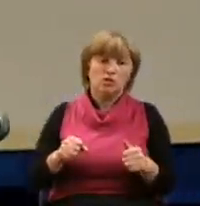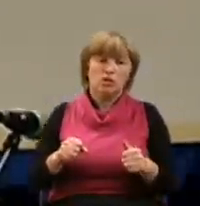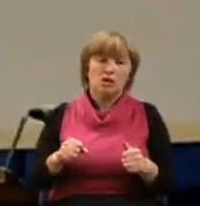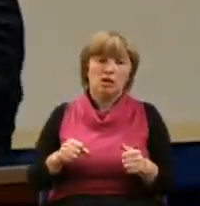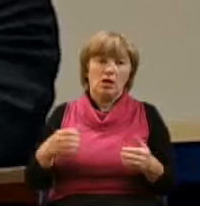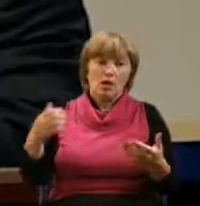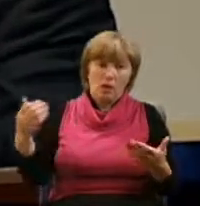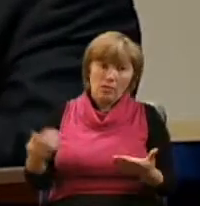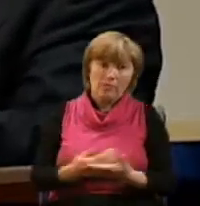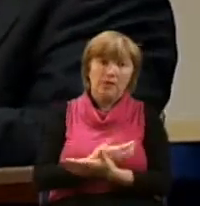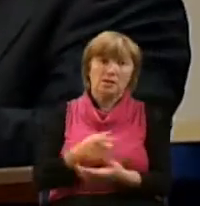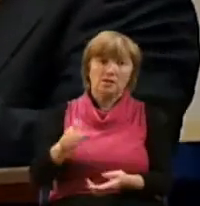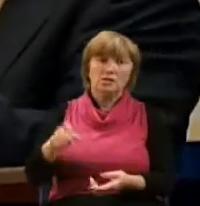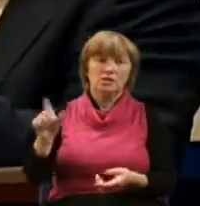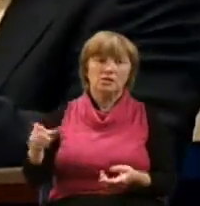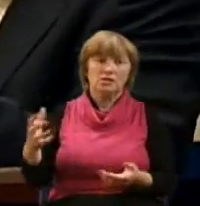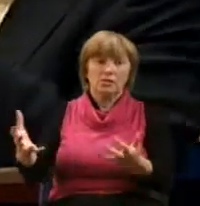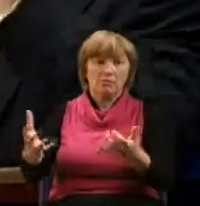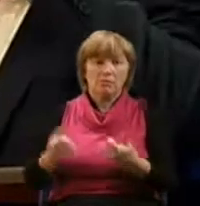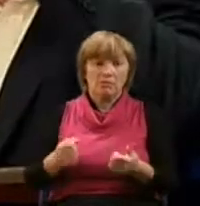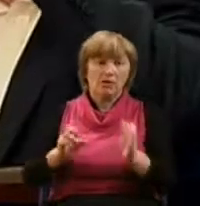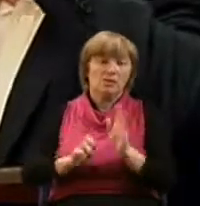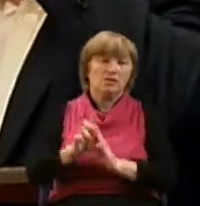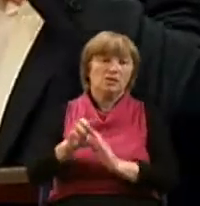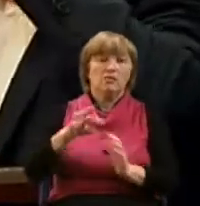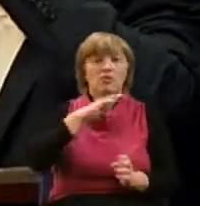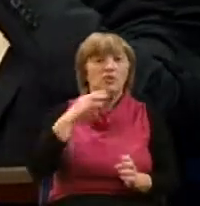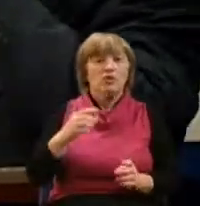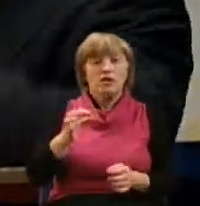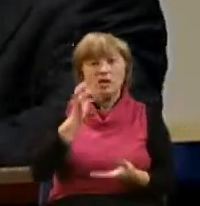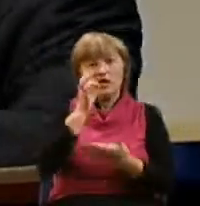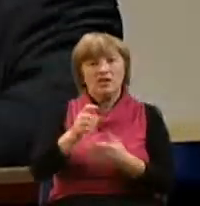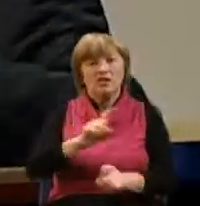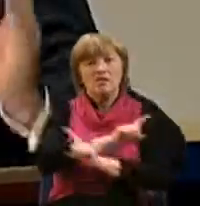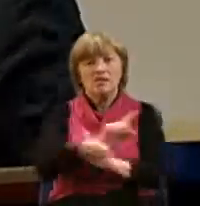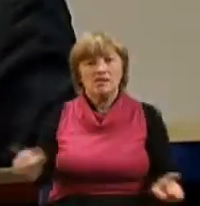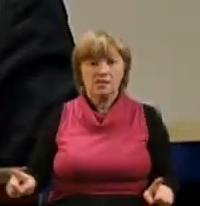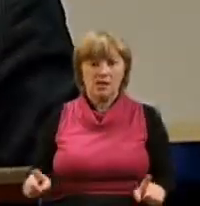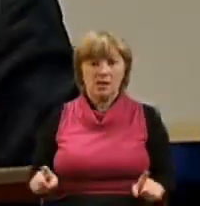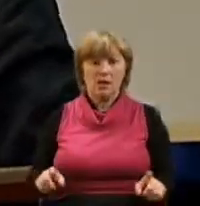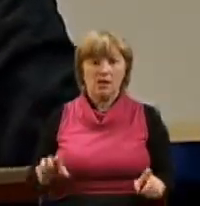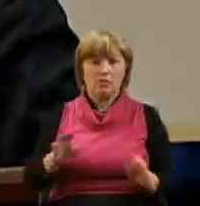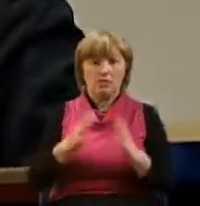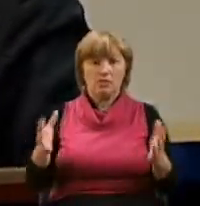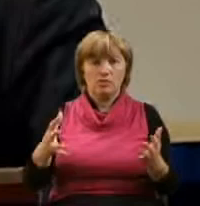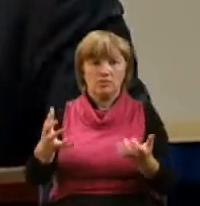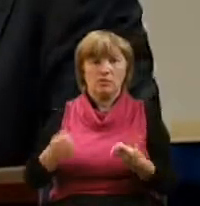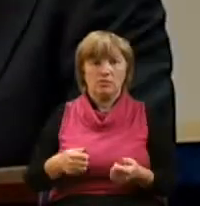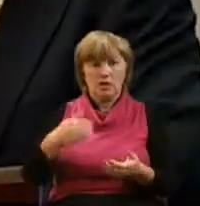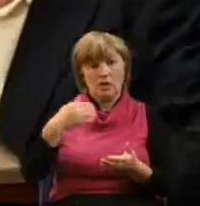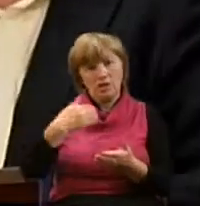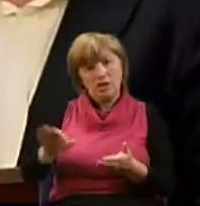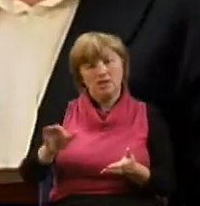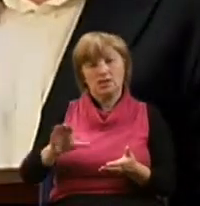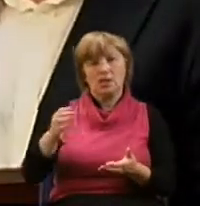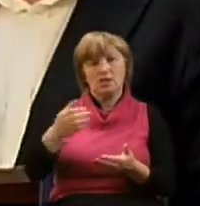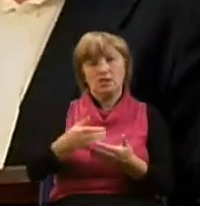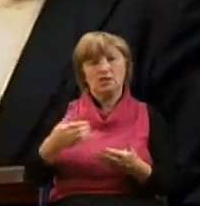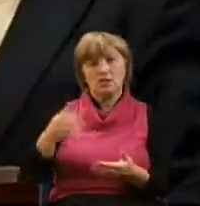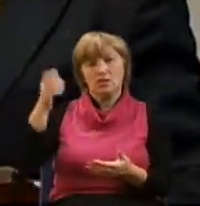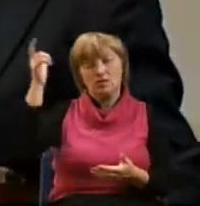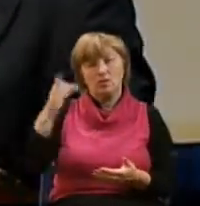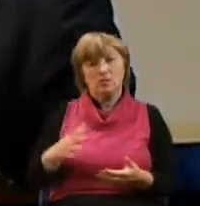людей опять принять в церковь. И многие говорят, что нельзя этих людей больше принимать. Все, они отреклись от Господа,